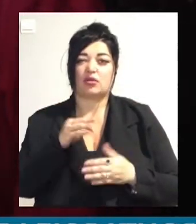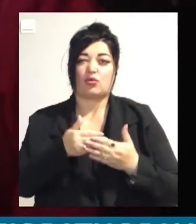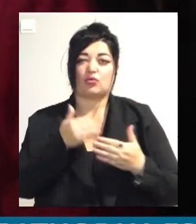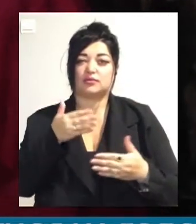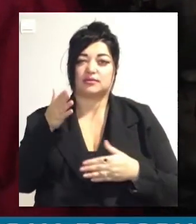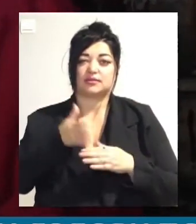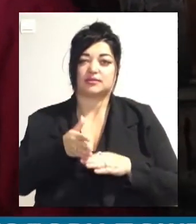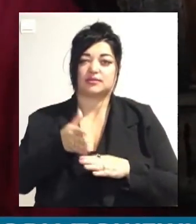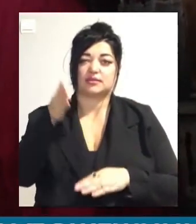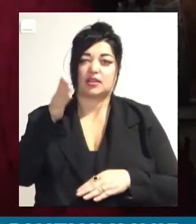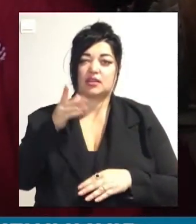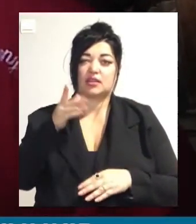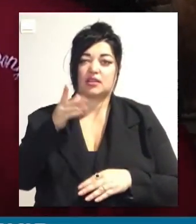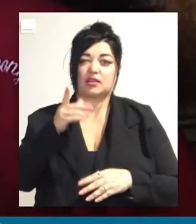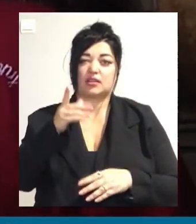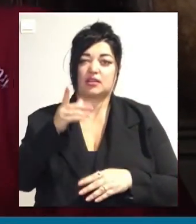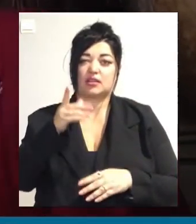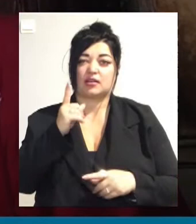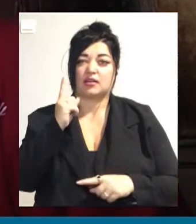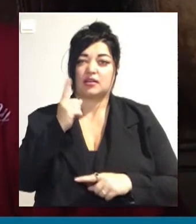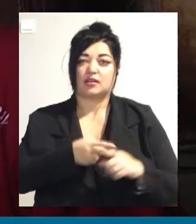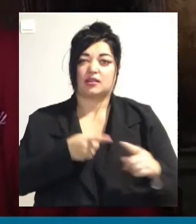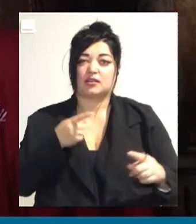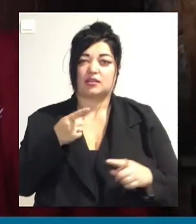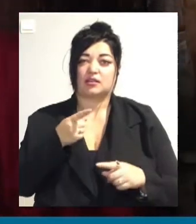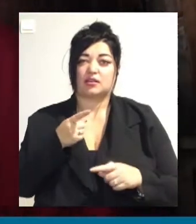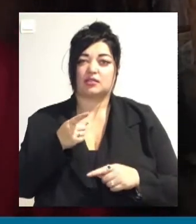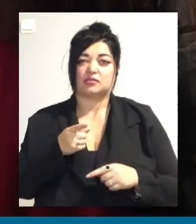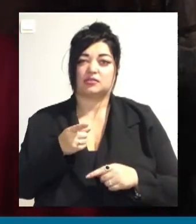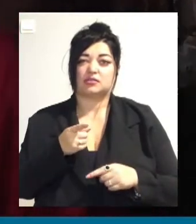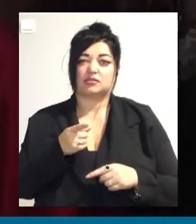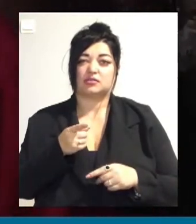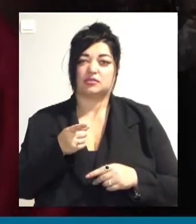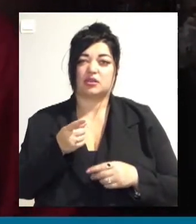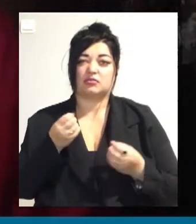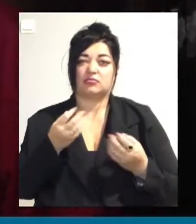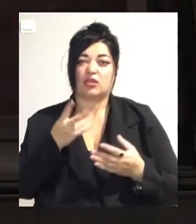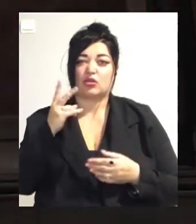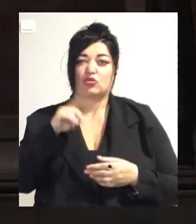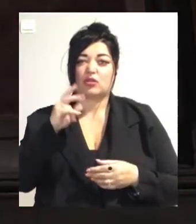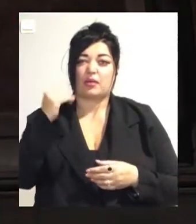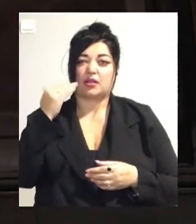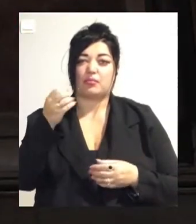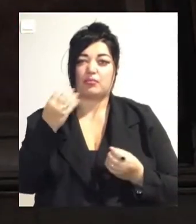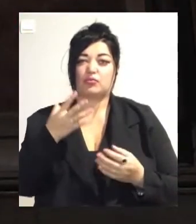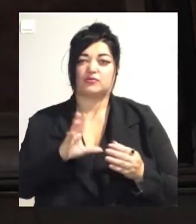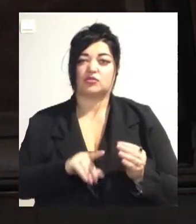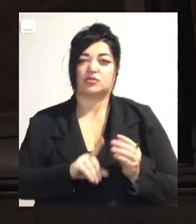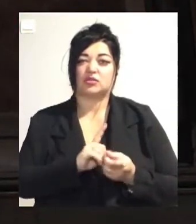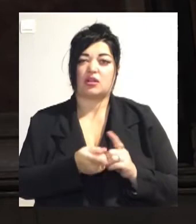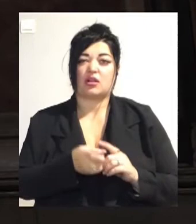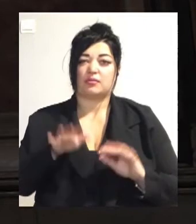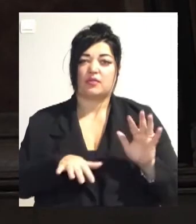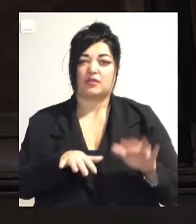фрески, те, що на потолці. Все стало просто відвалюватися на голову пожежникам. Наталія